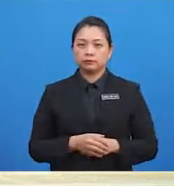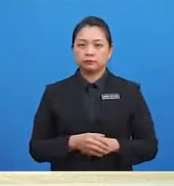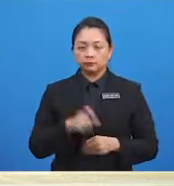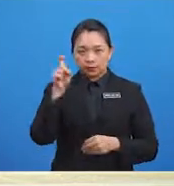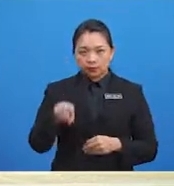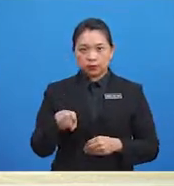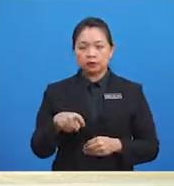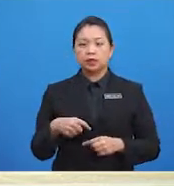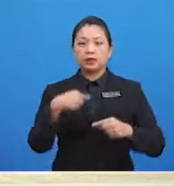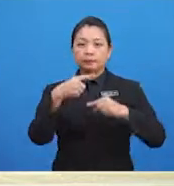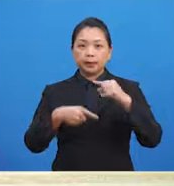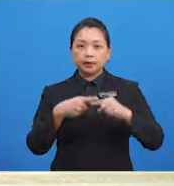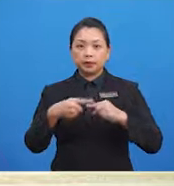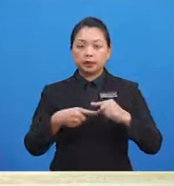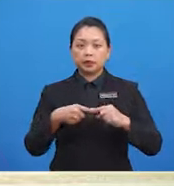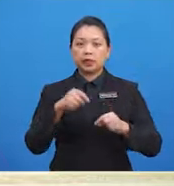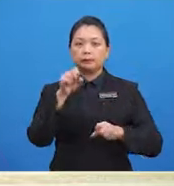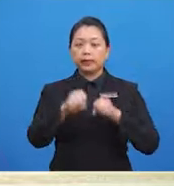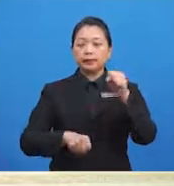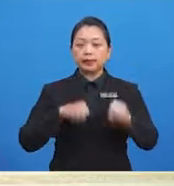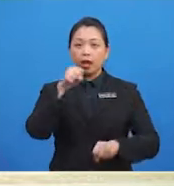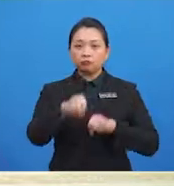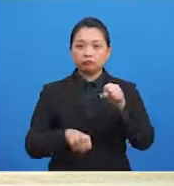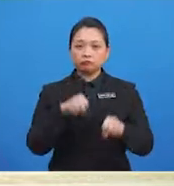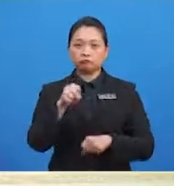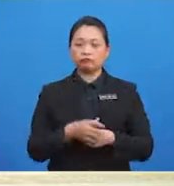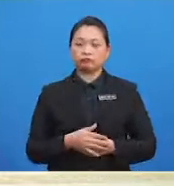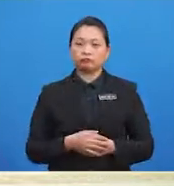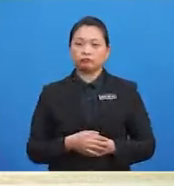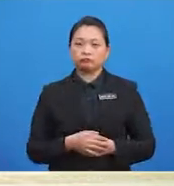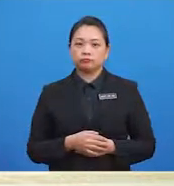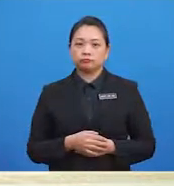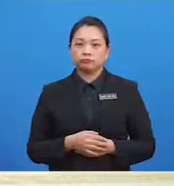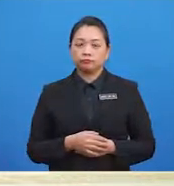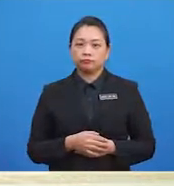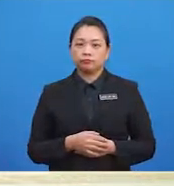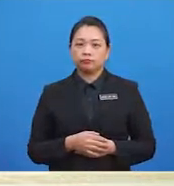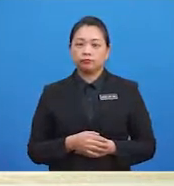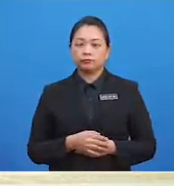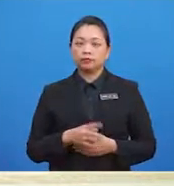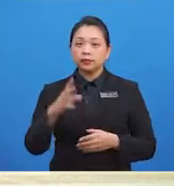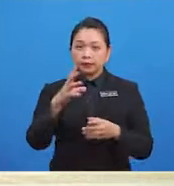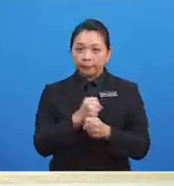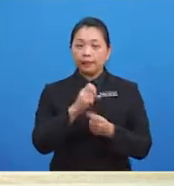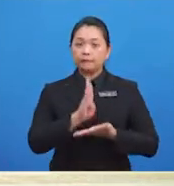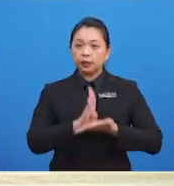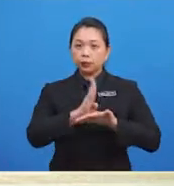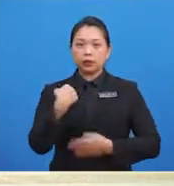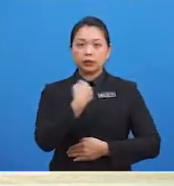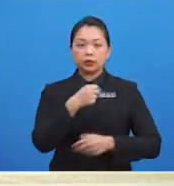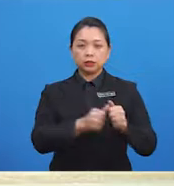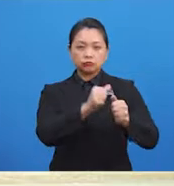kita mengelakkan kecederaan pada bahagian kepala Sila lihat